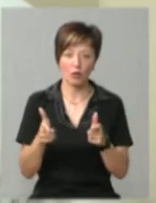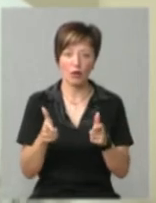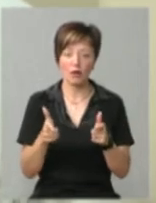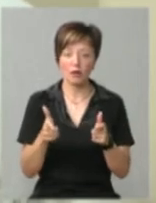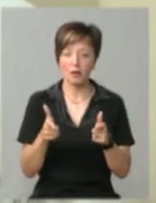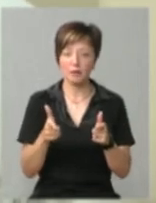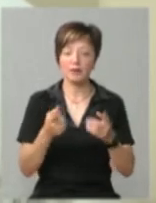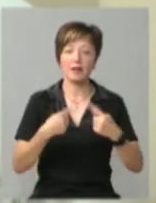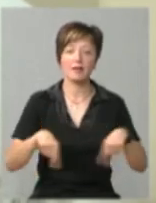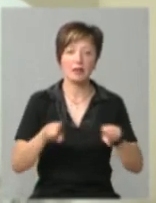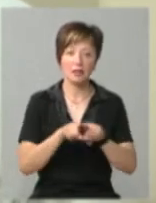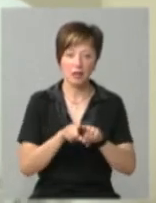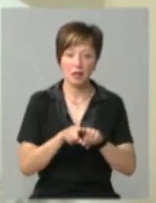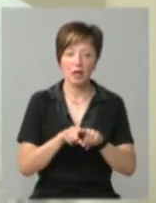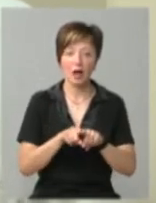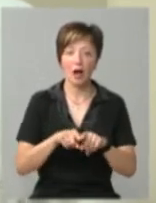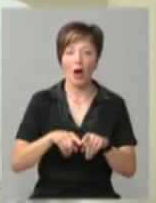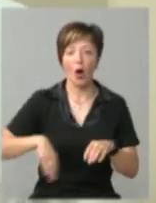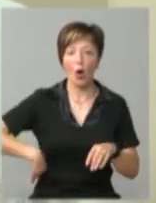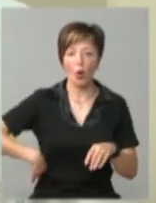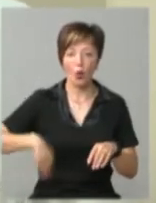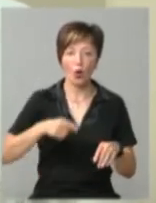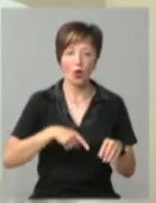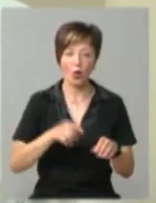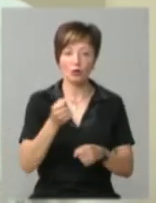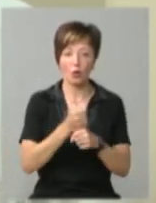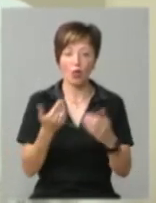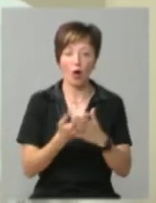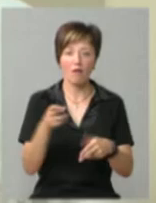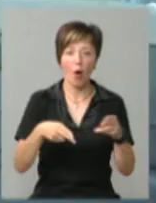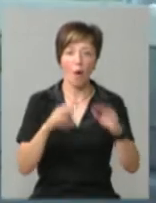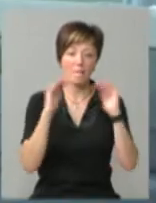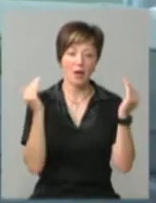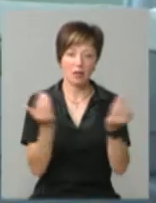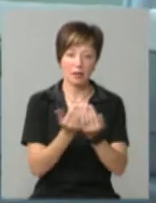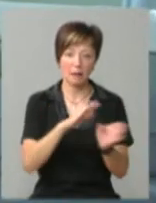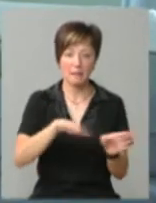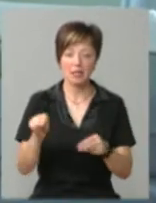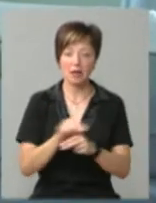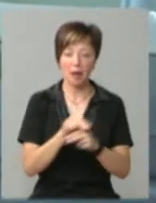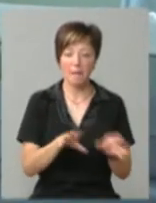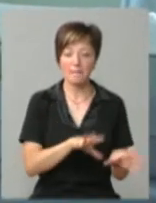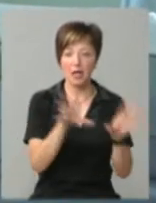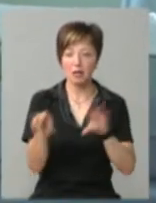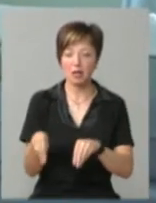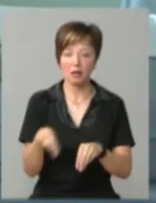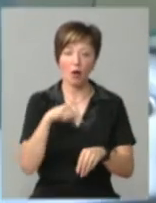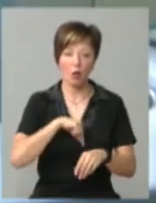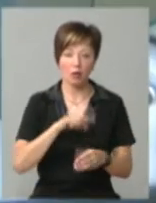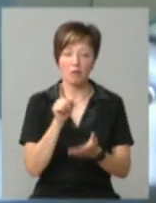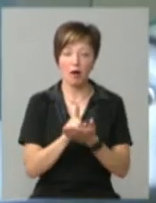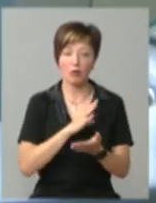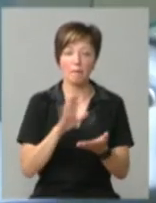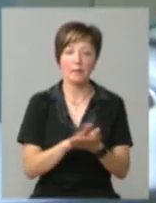підготовлені відділення урології, зроблена нова операційна після ремонту. Пересадка органів для пацієнта має бути